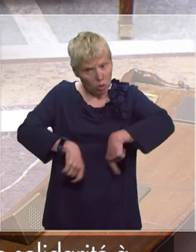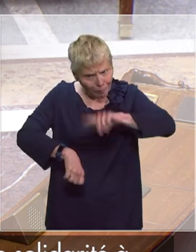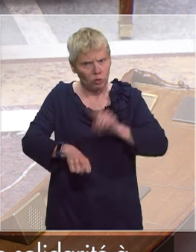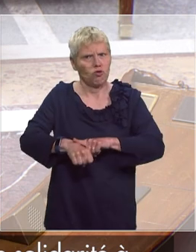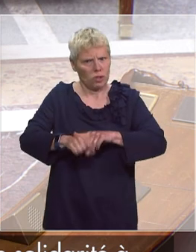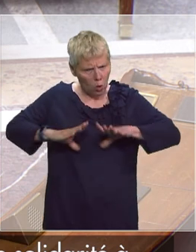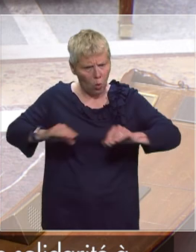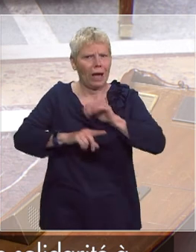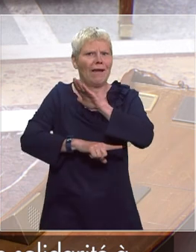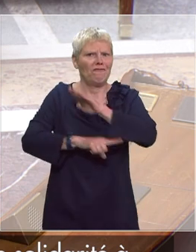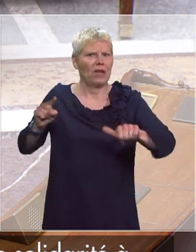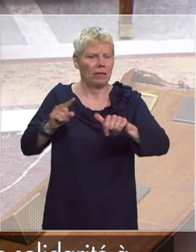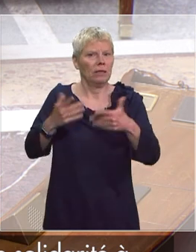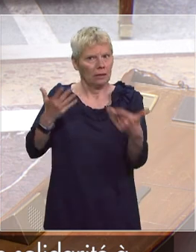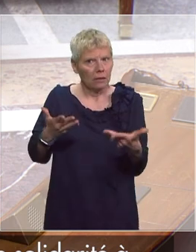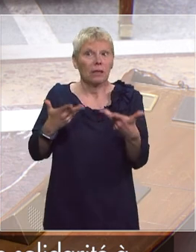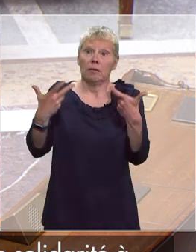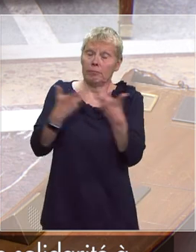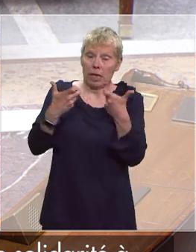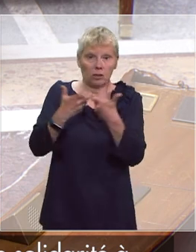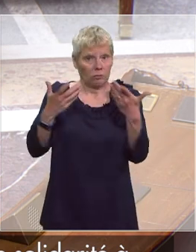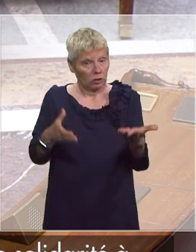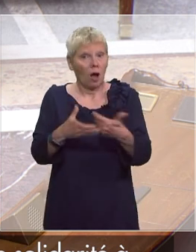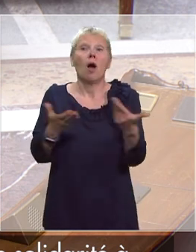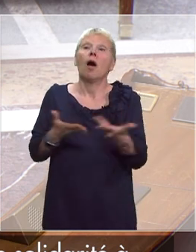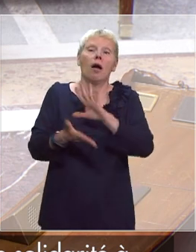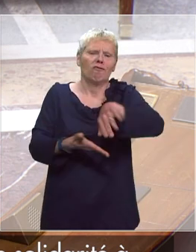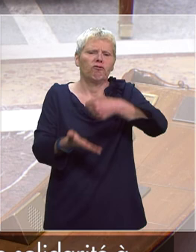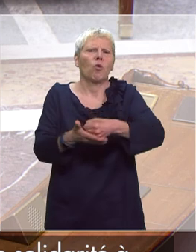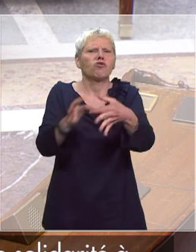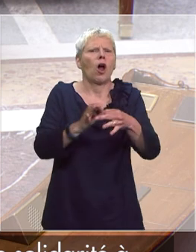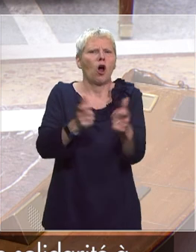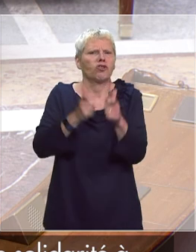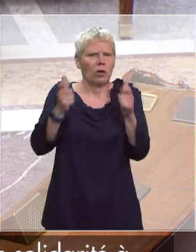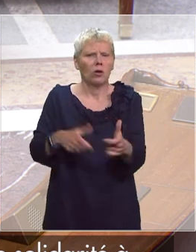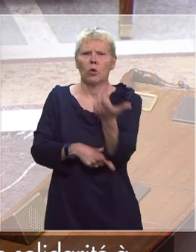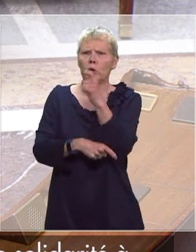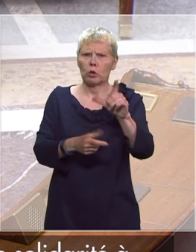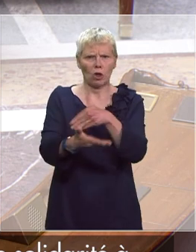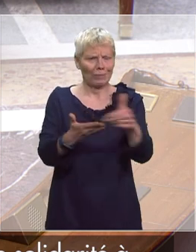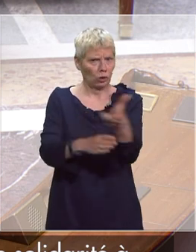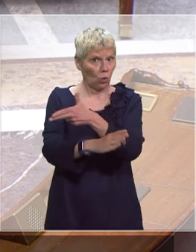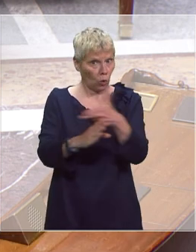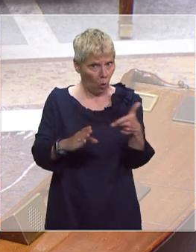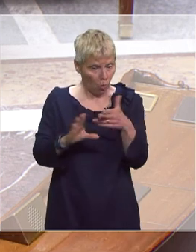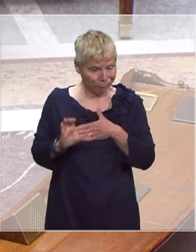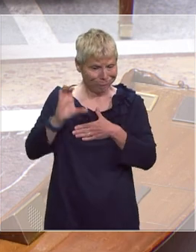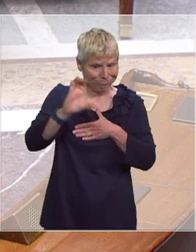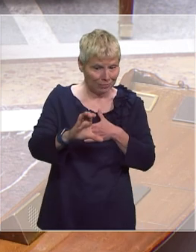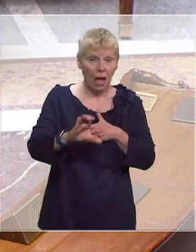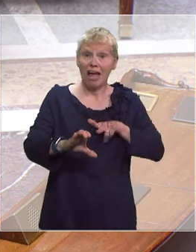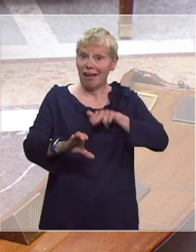pragmatique. C'est l'effort qui est fait au travers du Fonds de solidarité des entreprises avec 200 millions d'euros, 200 millions d'euros qui seront